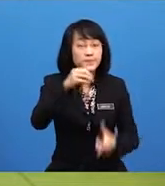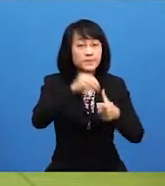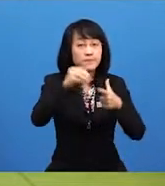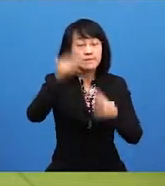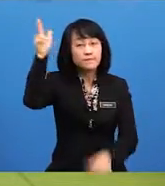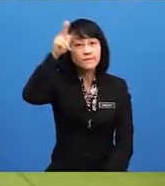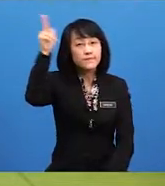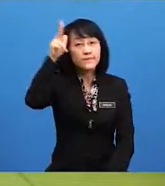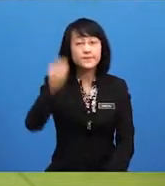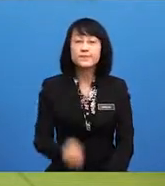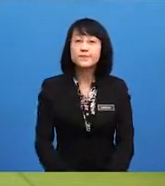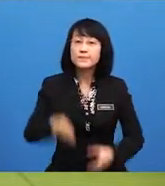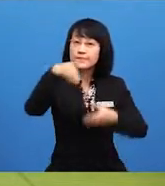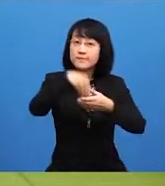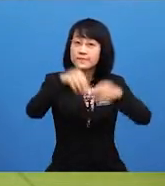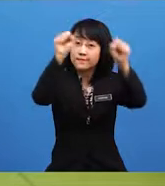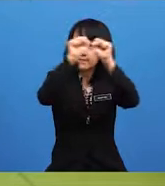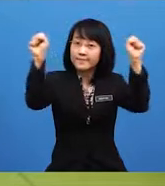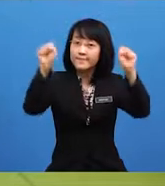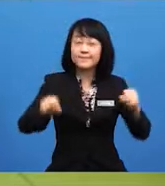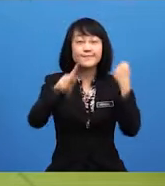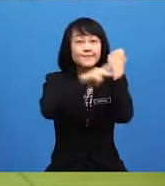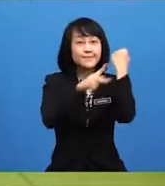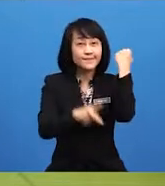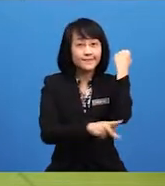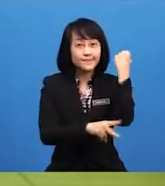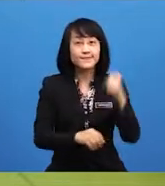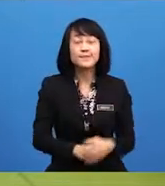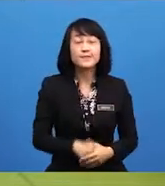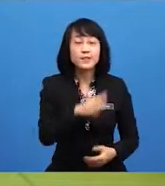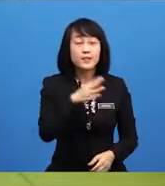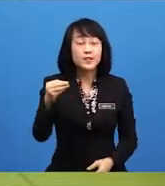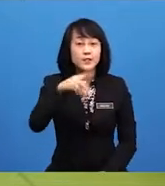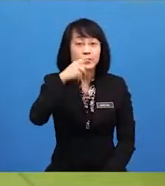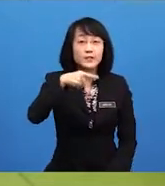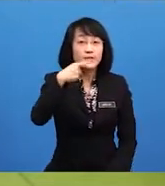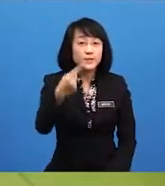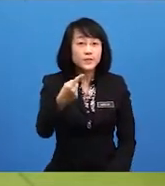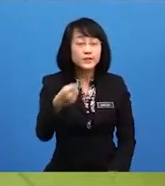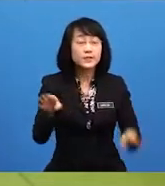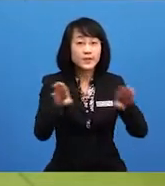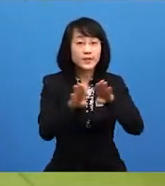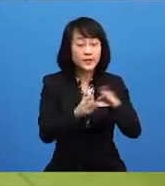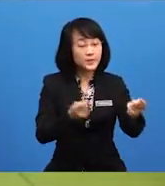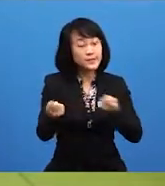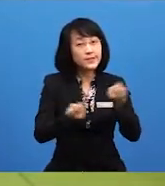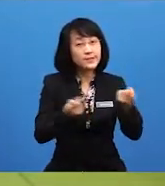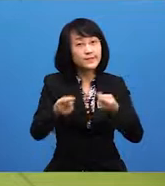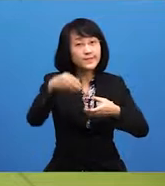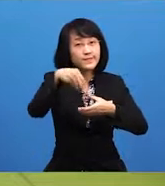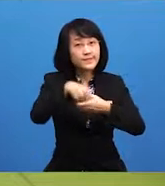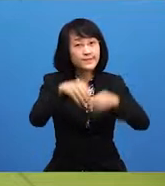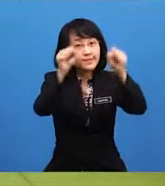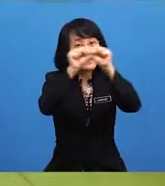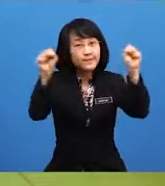kerajaan di dalam sistem parlimen dan juga disebut sebagai pentadbiran di dalam